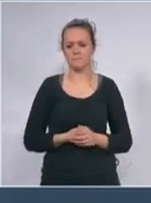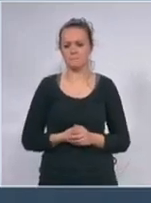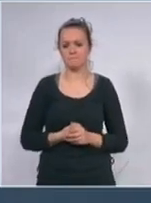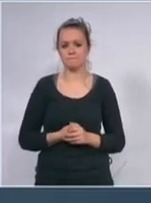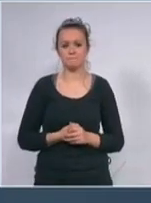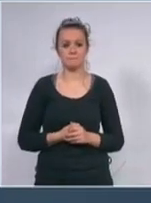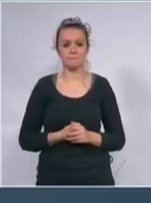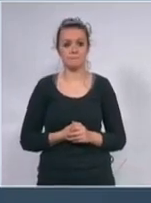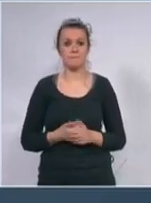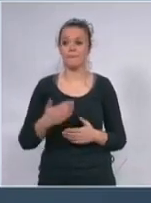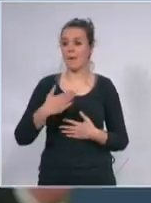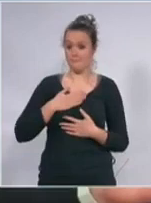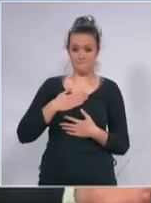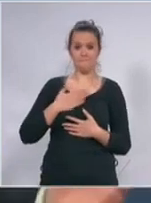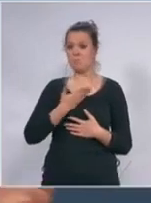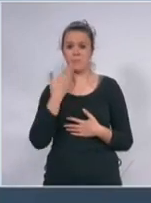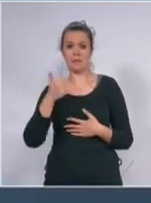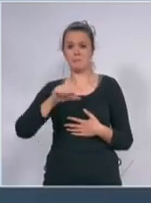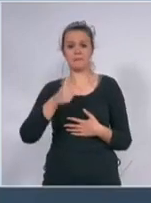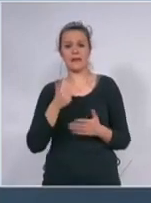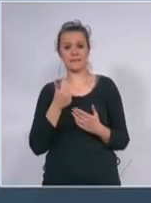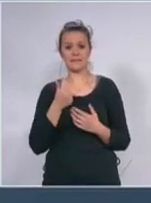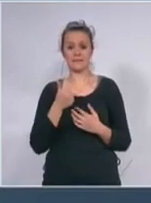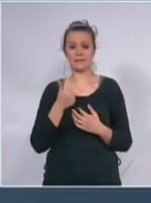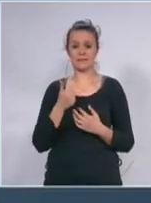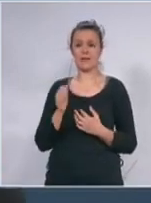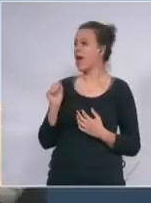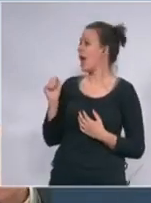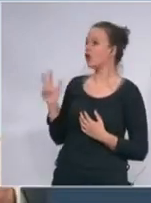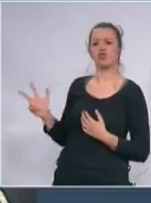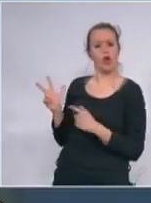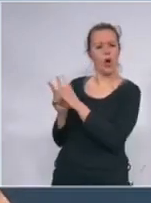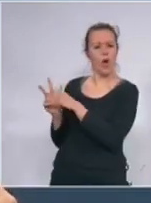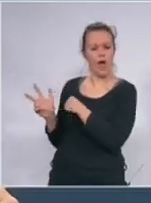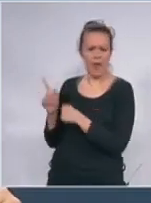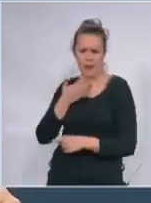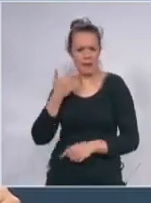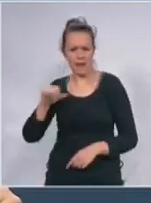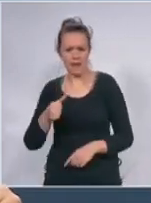iako je za mene malo rizično za ovo troje ljudi pored mene nije rizično a za vas jeste